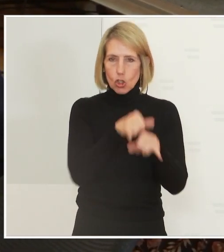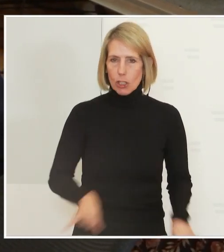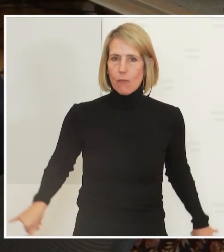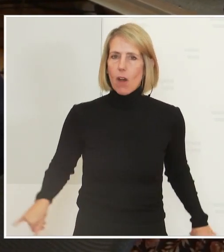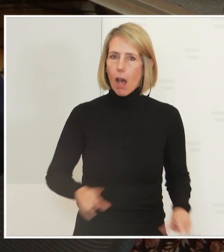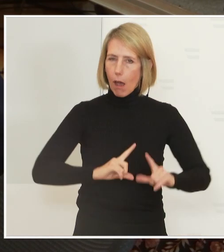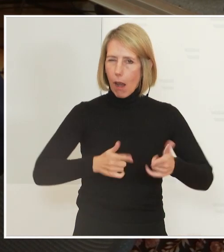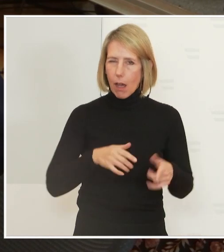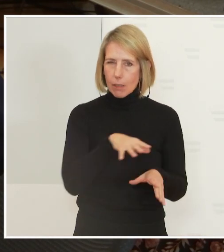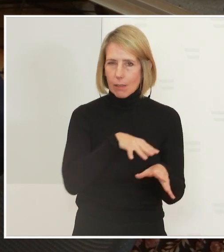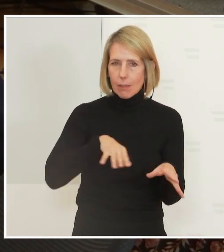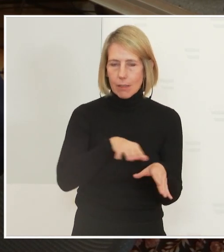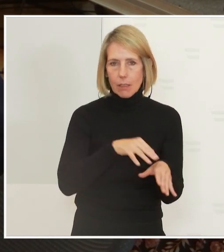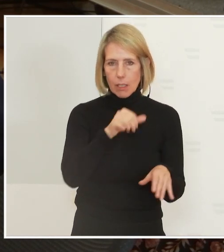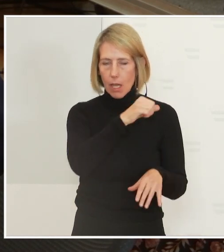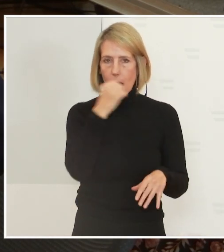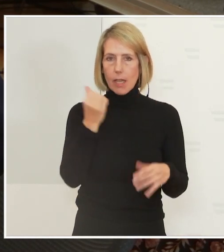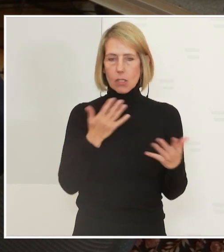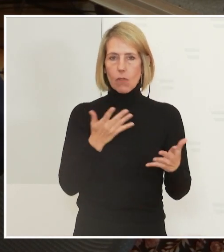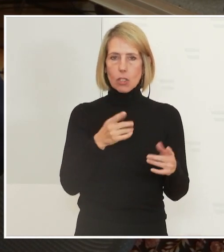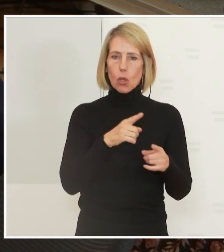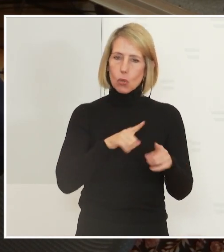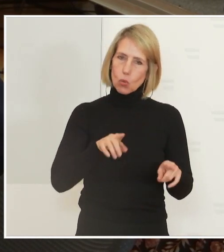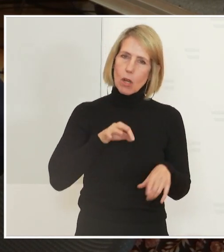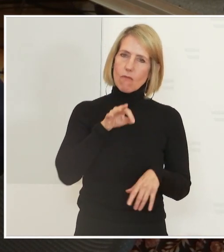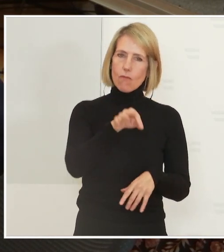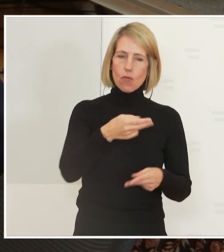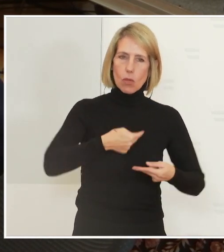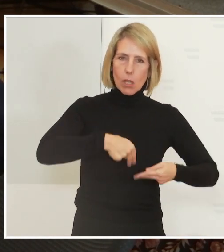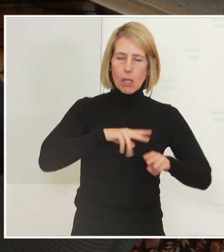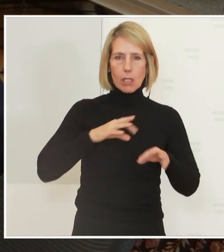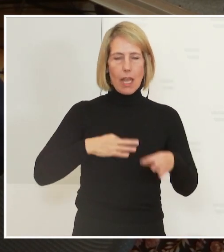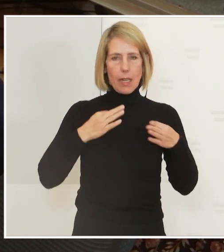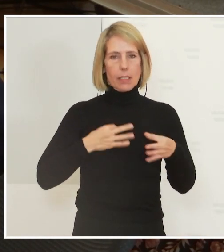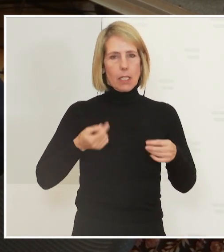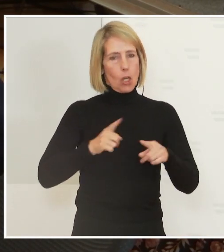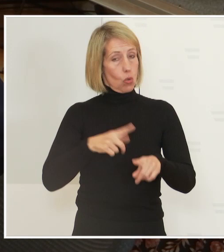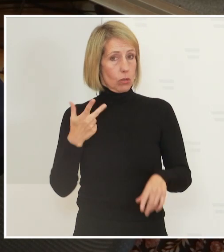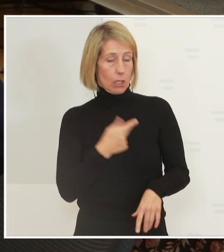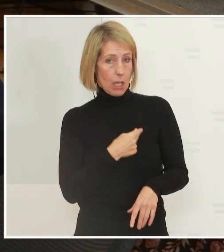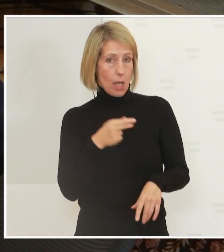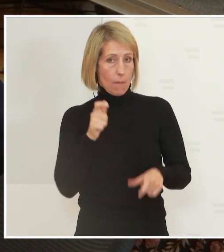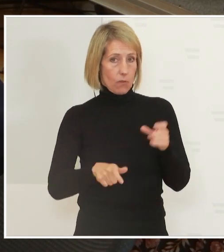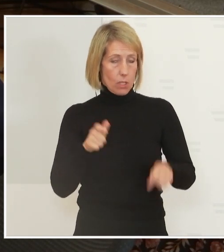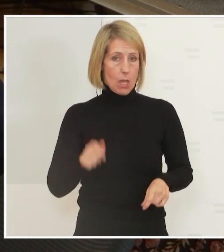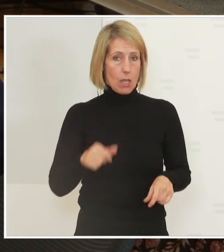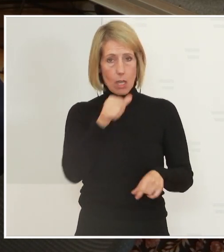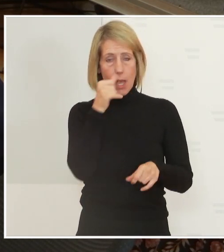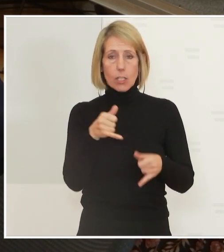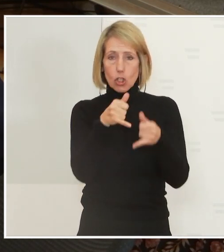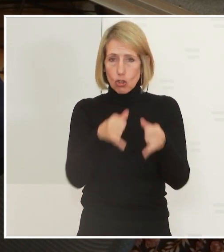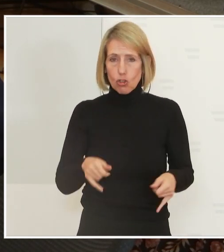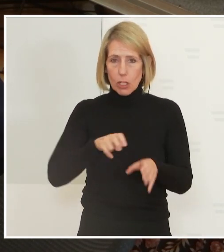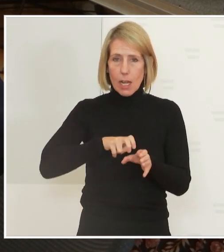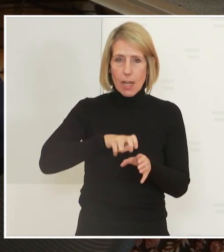Heißt das jetzt, Skifahren auch nur für Genesene und Geimpfte und sonst nicht? Also jetzt am Skilift, nicht in der Gastronomie,